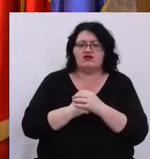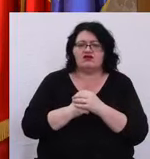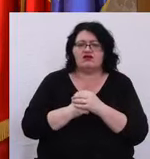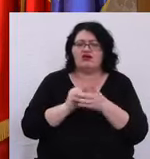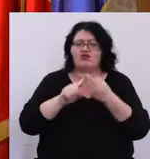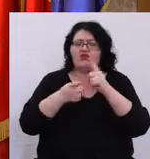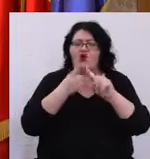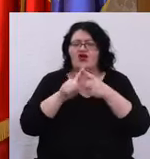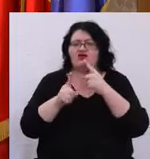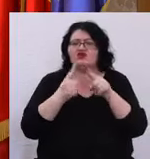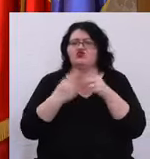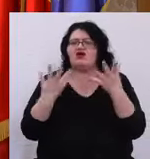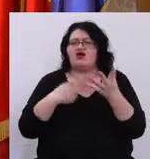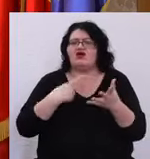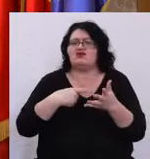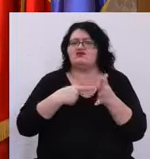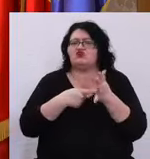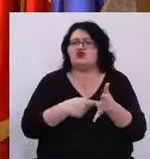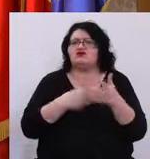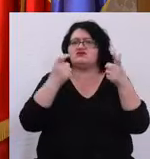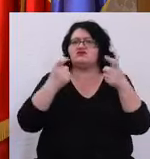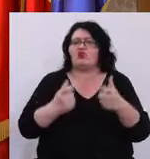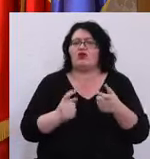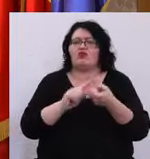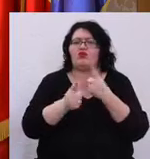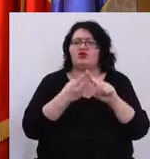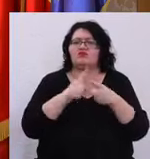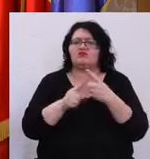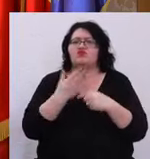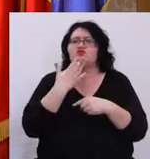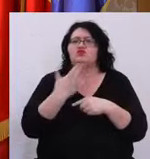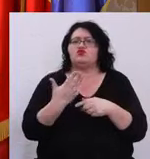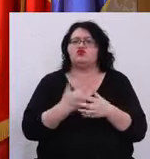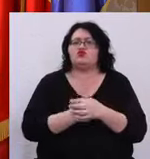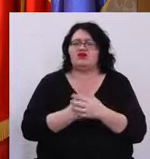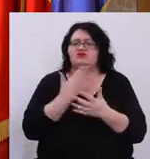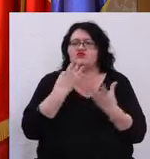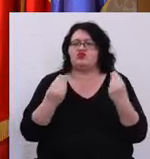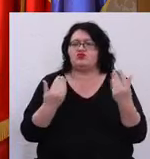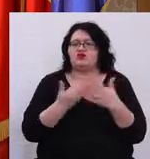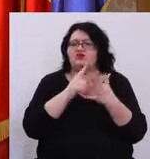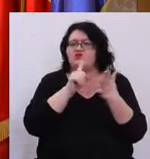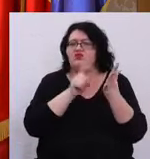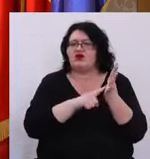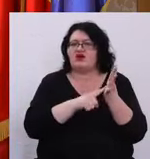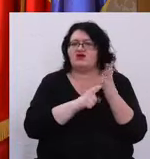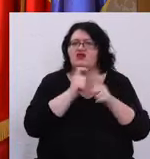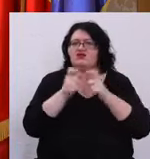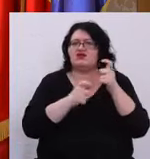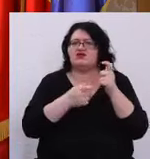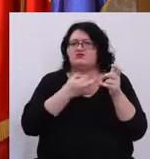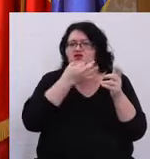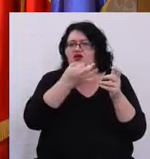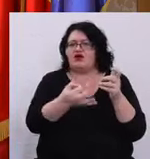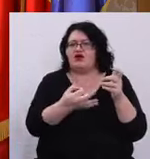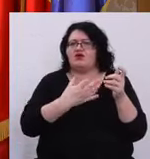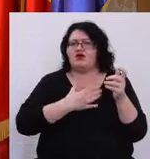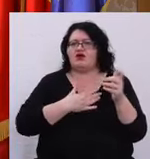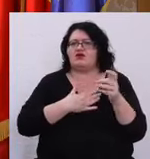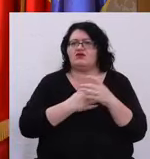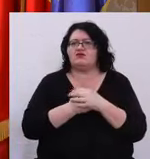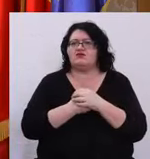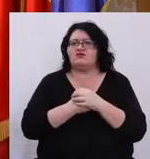politică și care ar fi aceasta Mulțumesc mult Despre afirmația mea